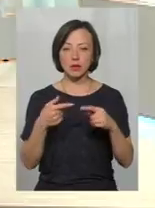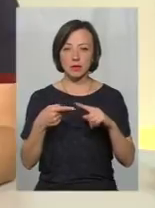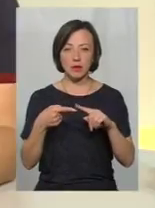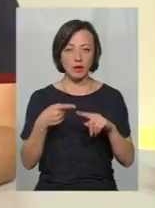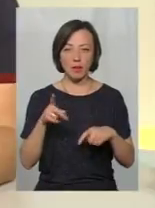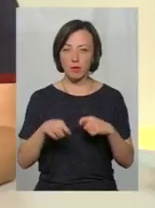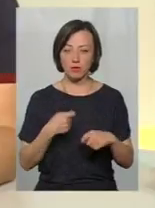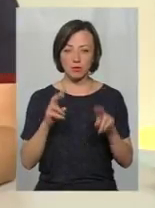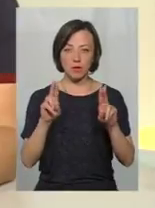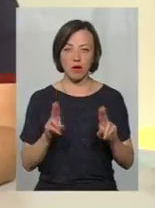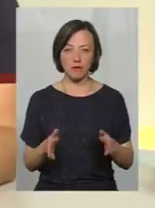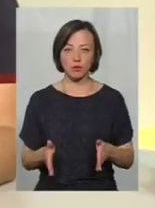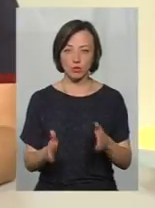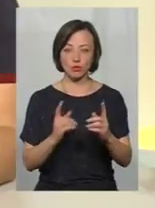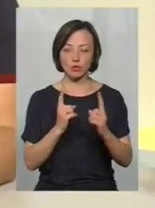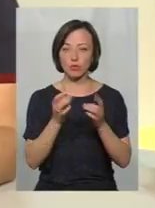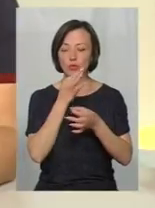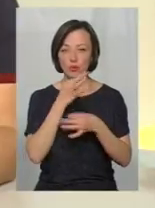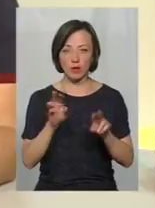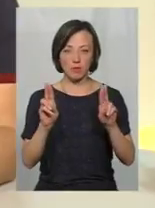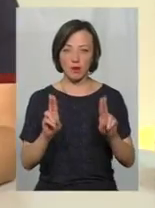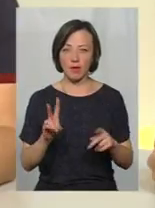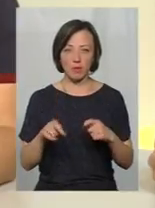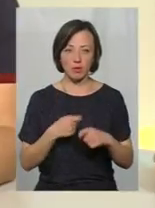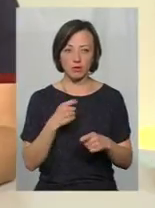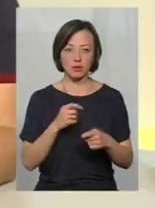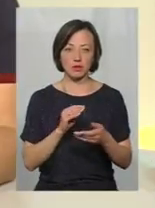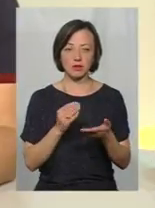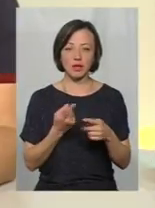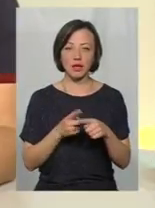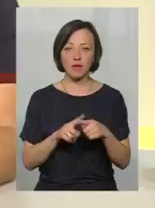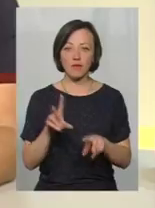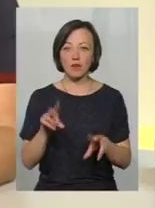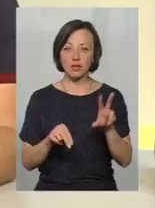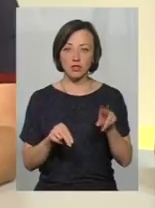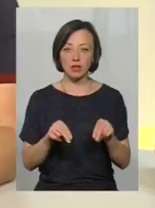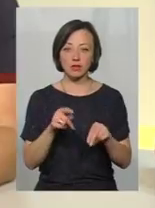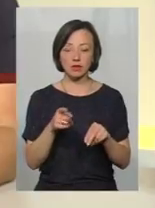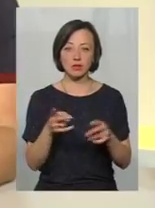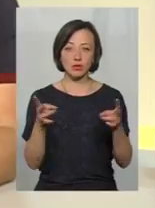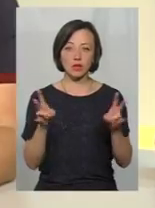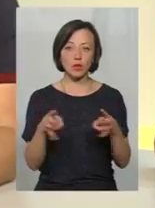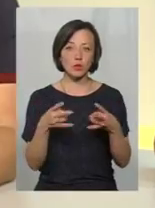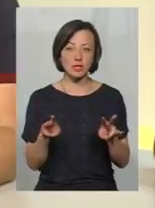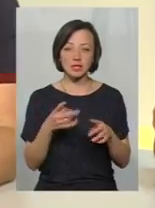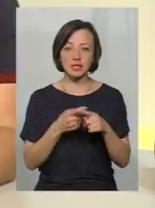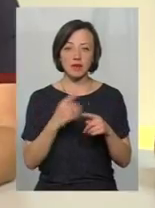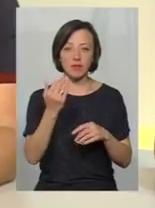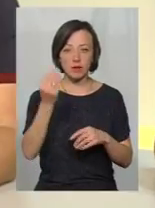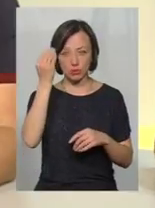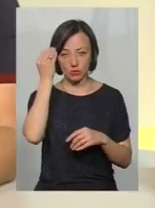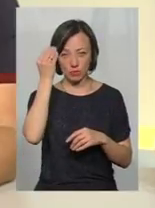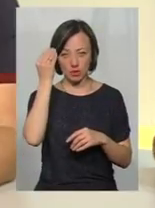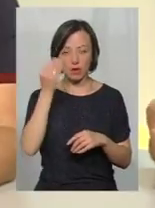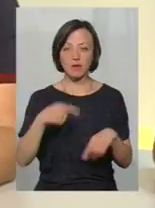не порушувати правила дорожнього руху. Будь-які правила дорожнього руху написані кров'ю. Тобто, якщо ви не вважаєте, що воно доцільне, правило, це ваша суб'єкнена